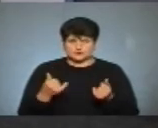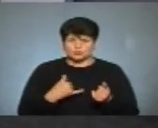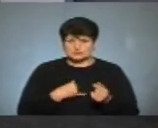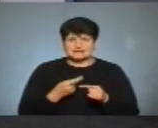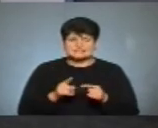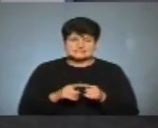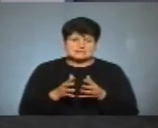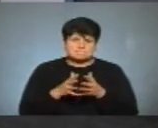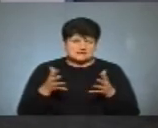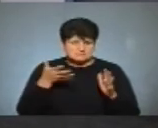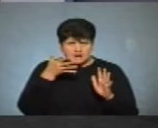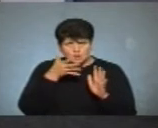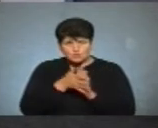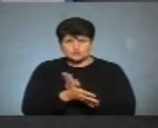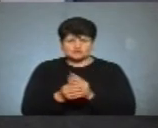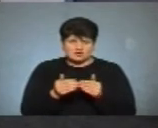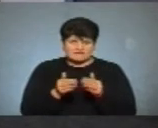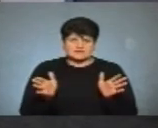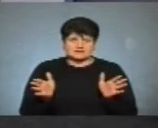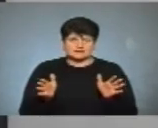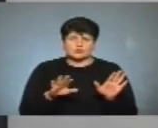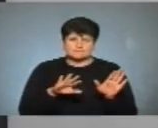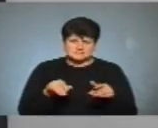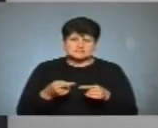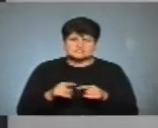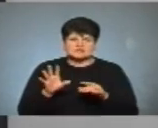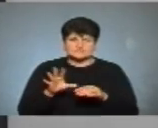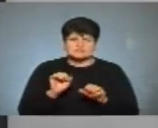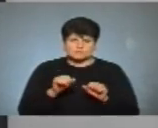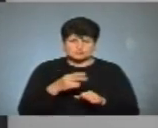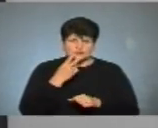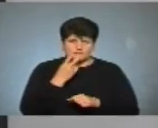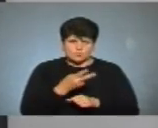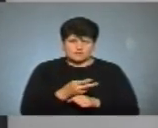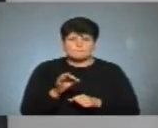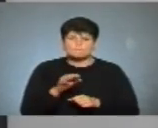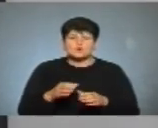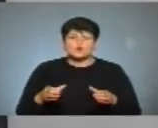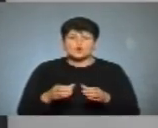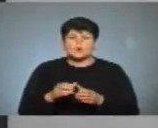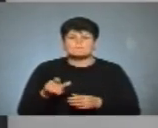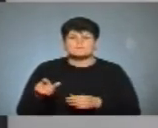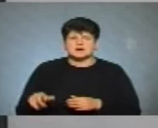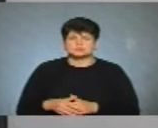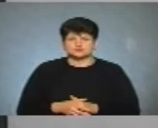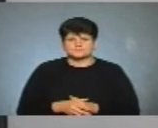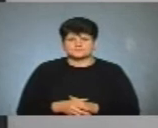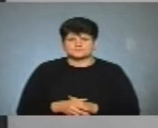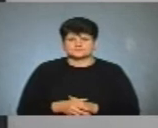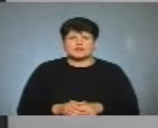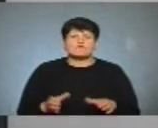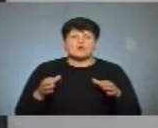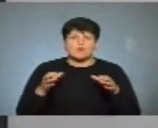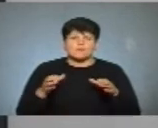це максимально прозоро і відкрито. Пізніше це все можна буде побачити. Про команду. В команді